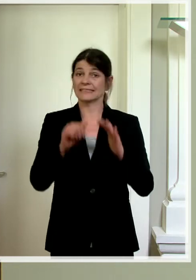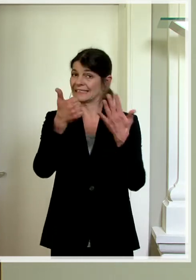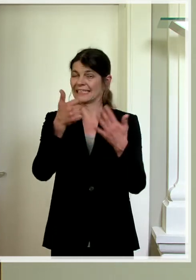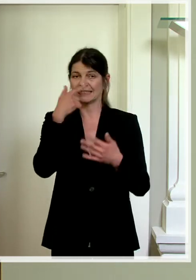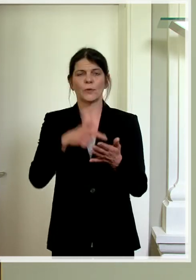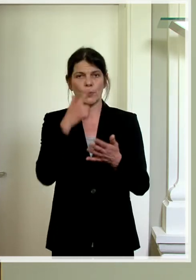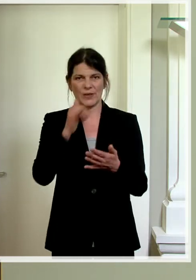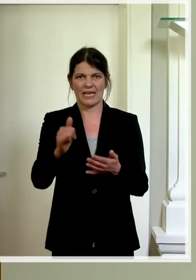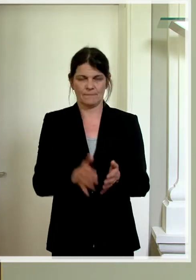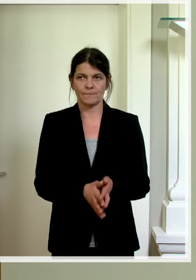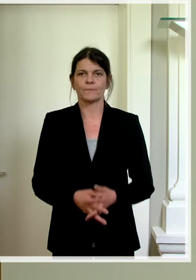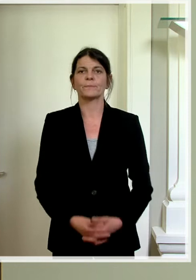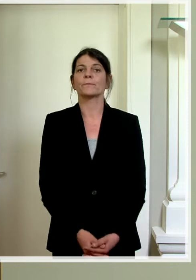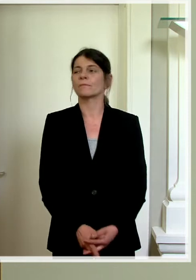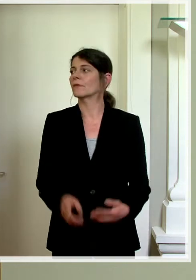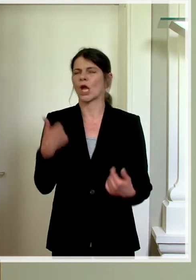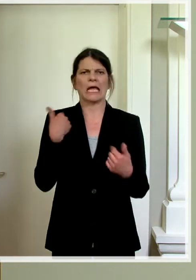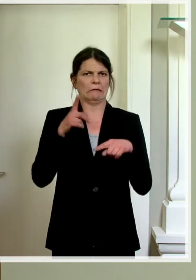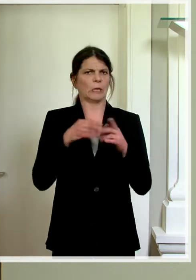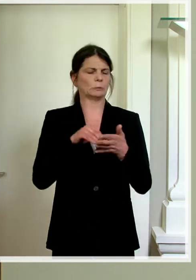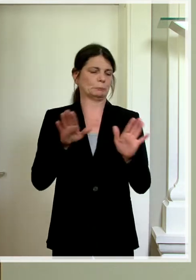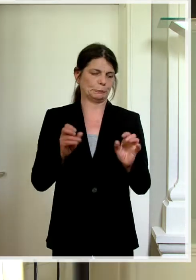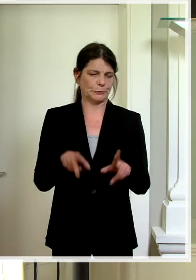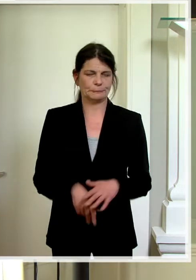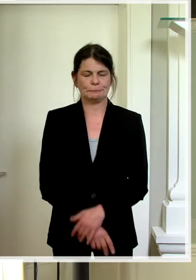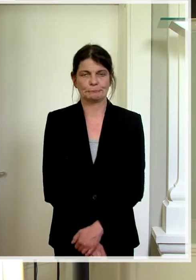Juni. Dann habe ich falsch geguckt.